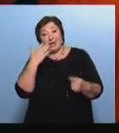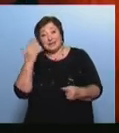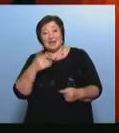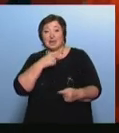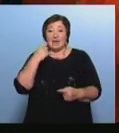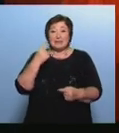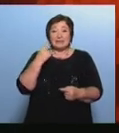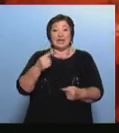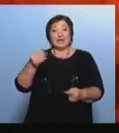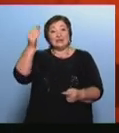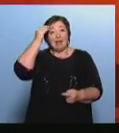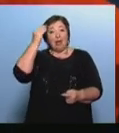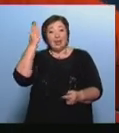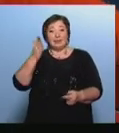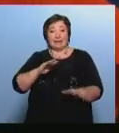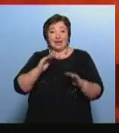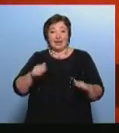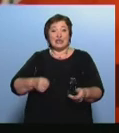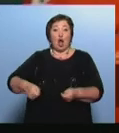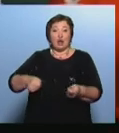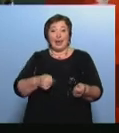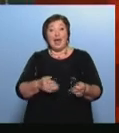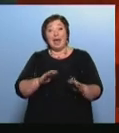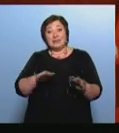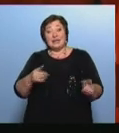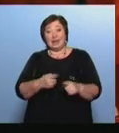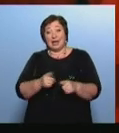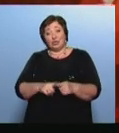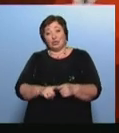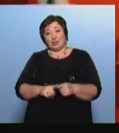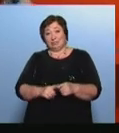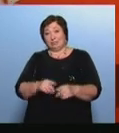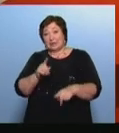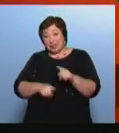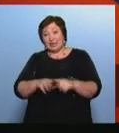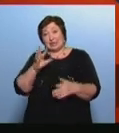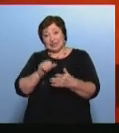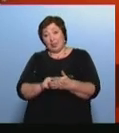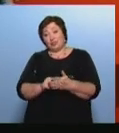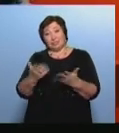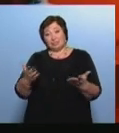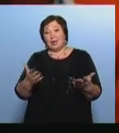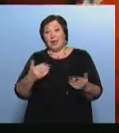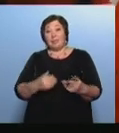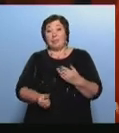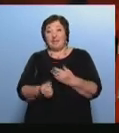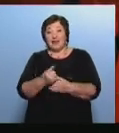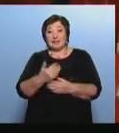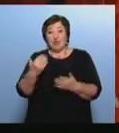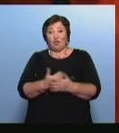талант Талант в детском хоккее А не деньги, которые вкладывают с родителями Понимаете? Поэтому тогда будут появляться новые пятерки